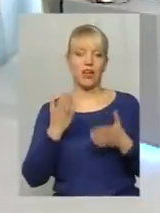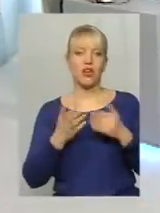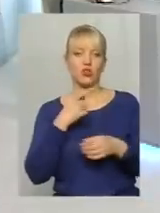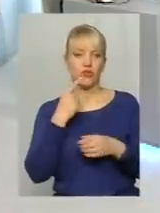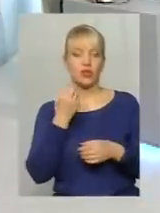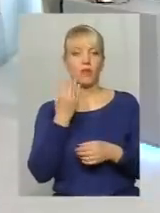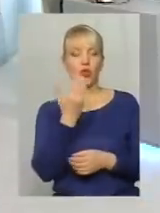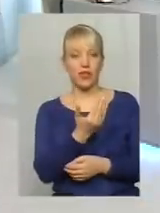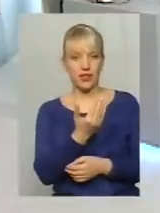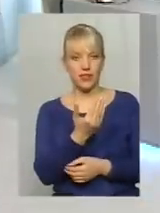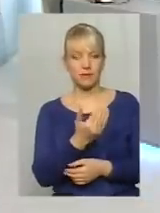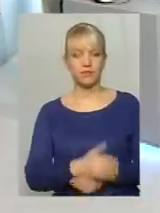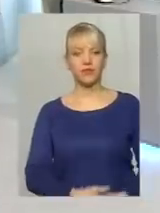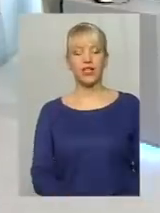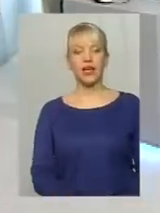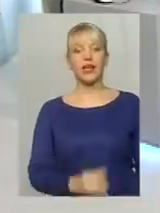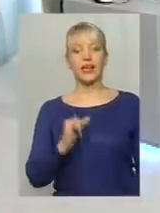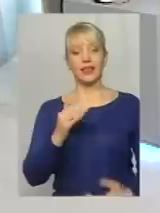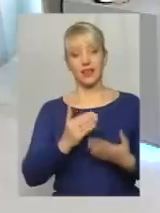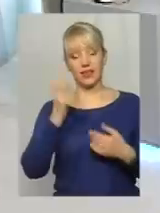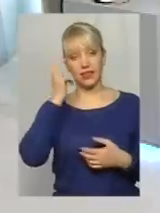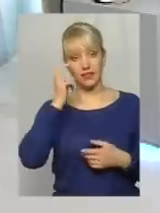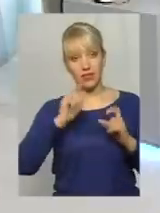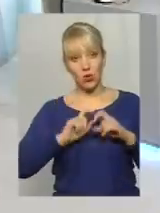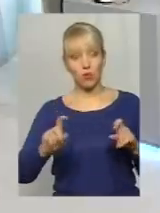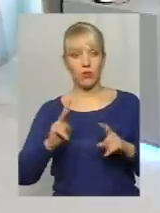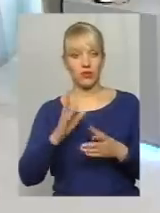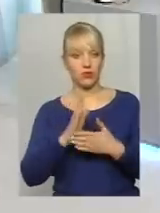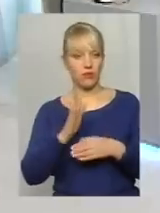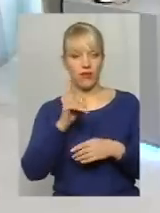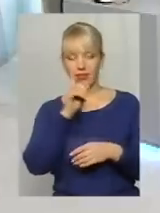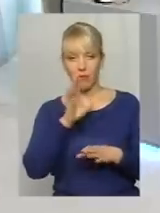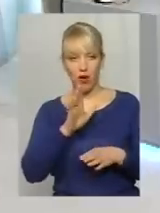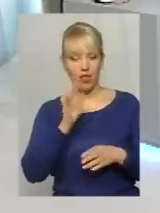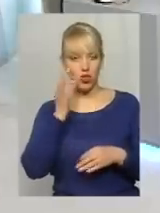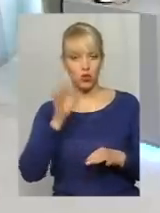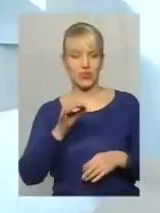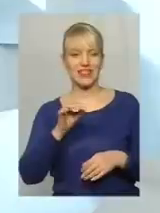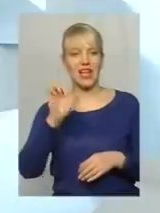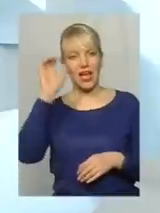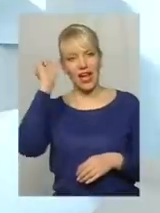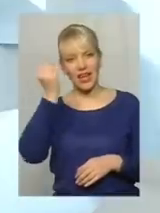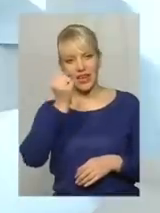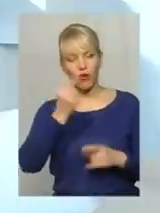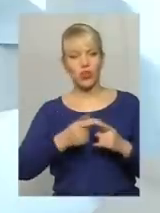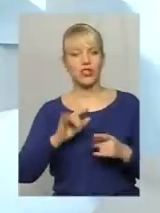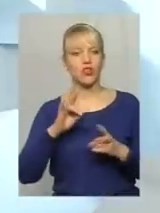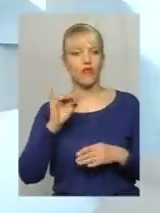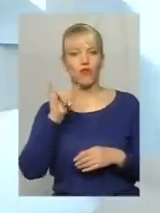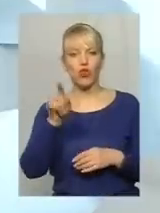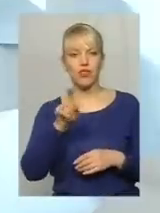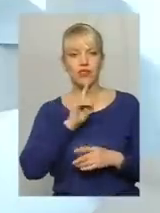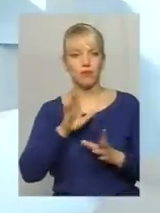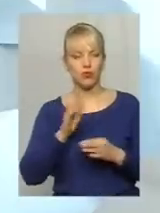них. І є і київські компанії, які мають непоганий досвід, криворіжські, але вони не будуть